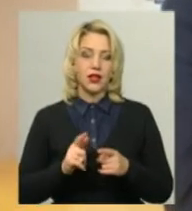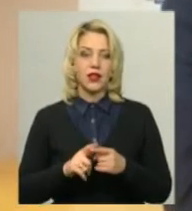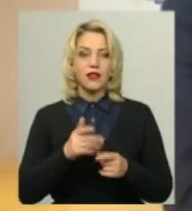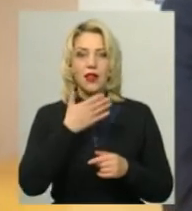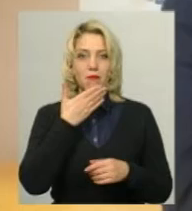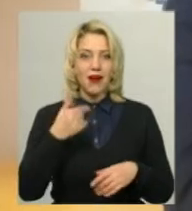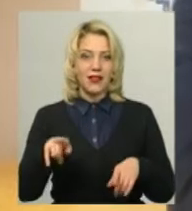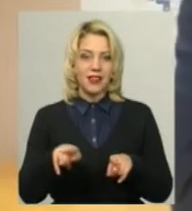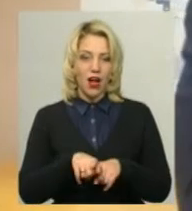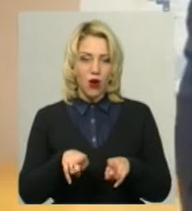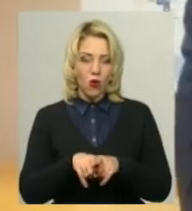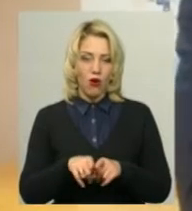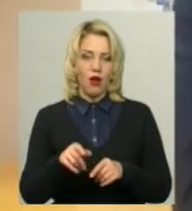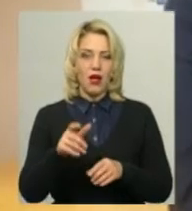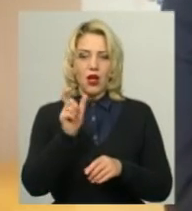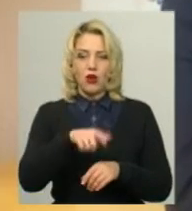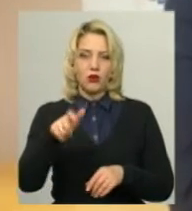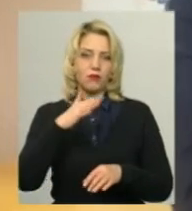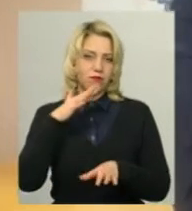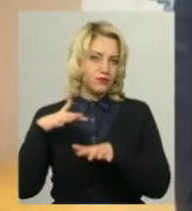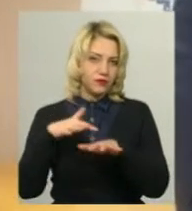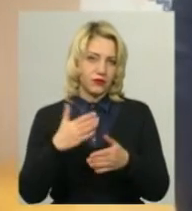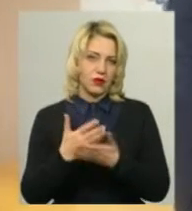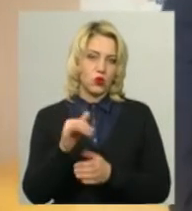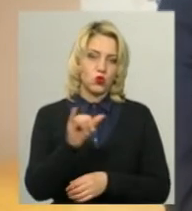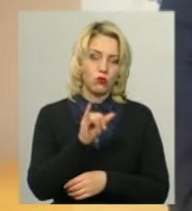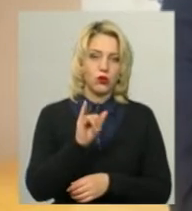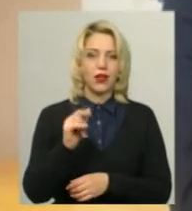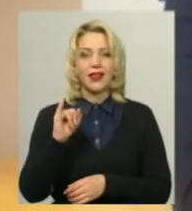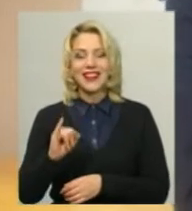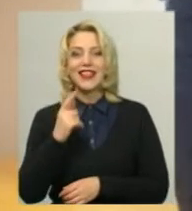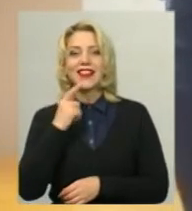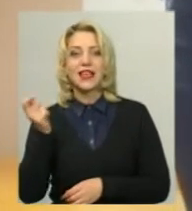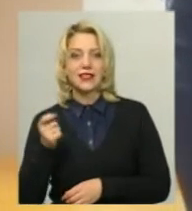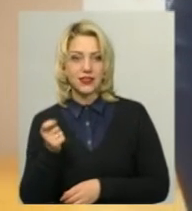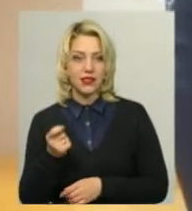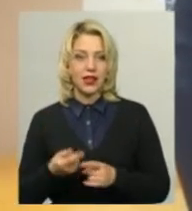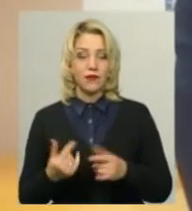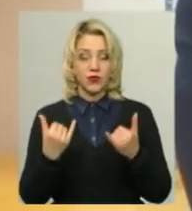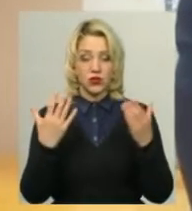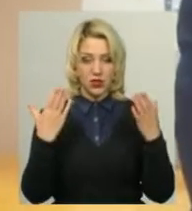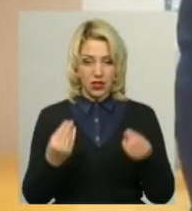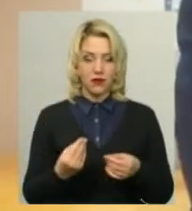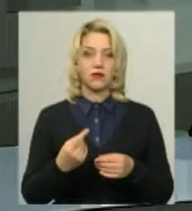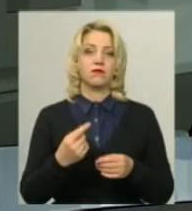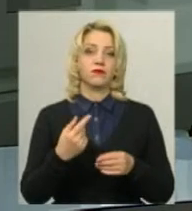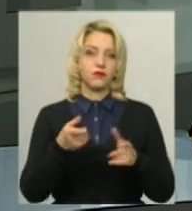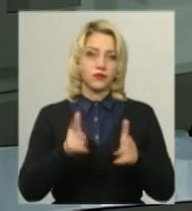великого пасажиропотоку, тобто субота-неділя. На сьогоднішній день відупнулося чотири водія.